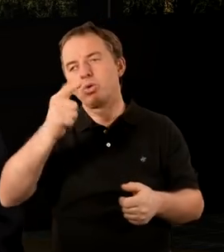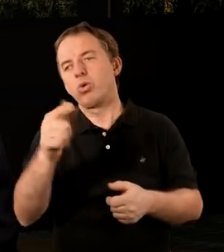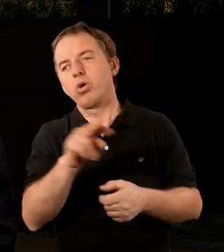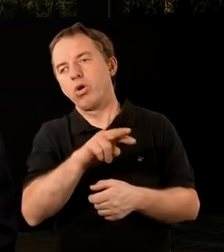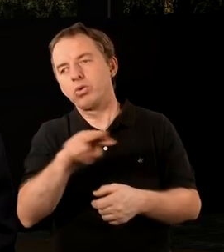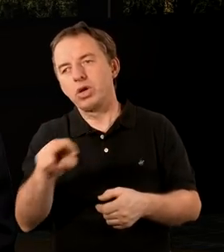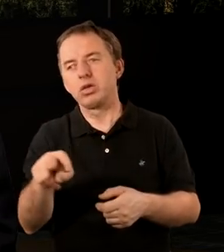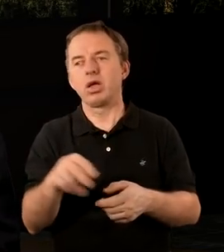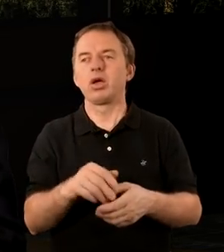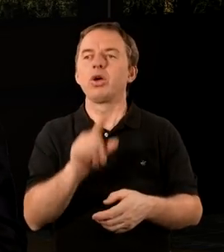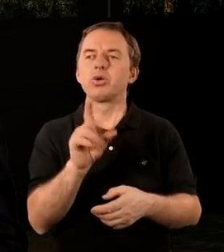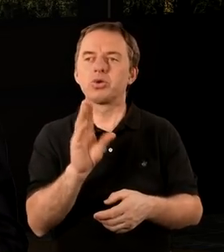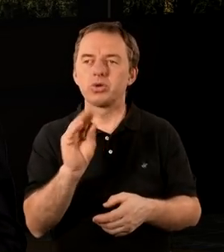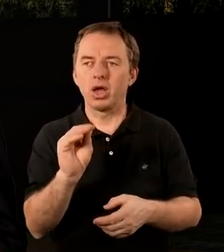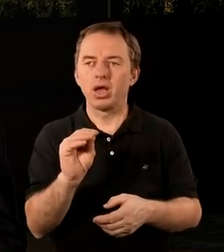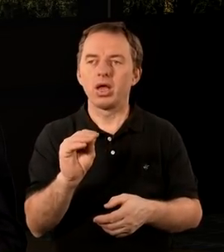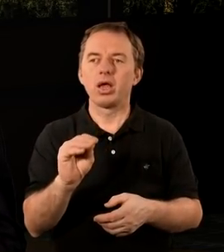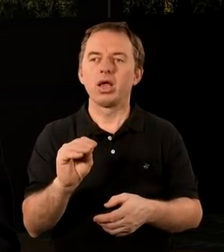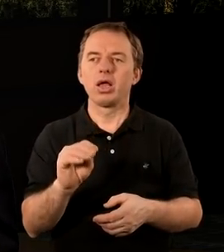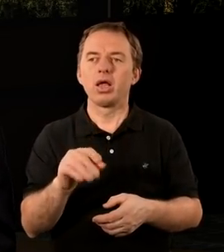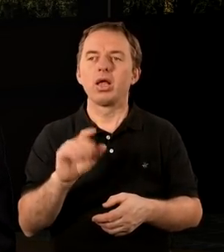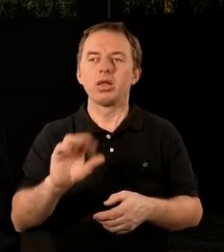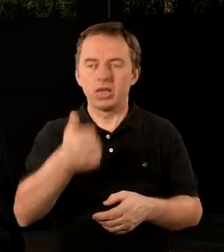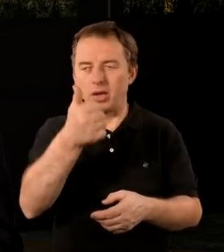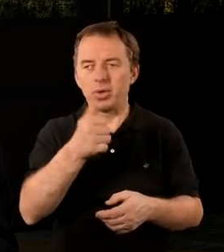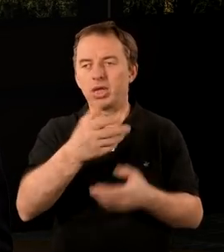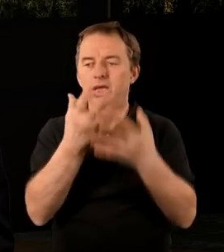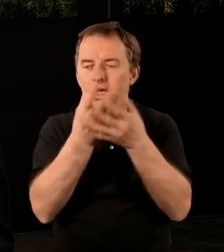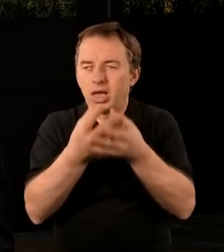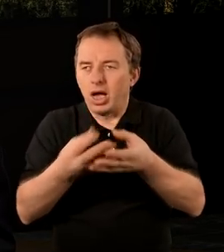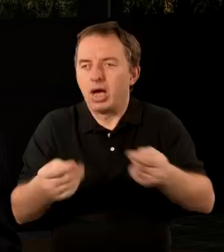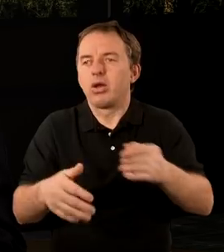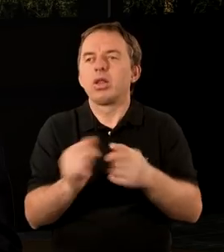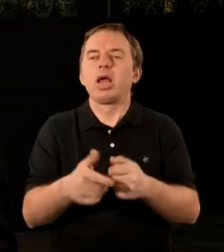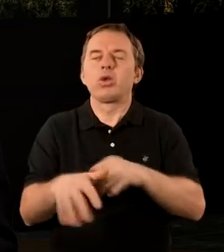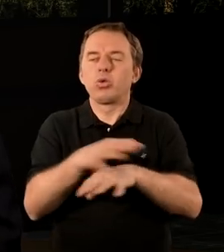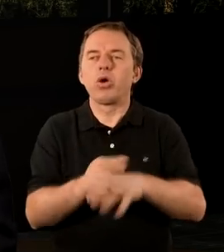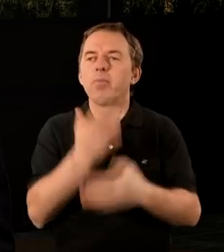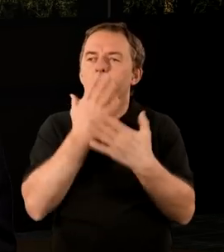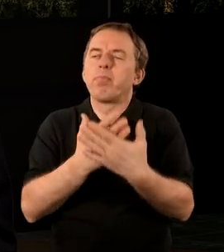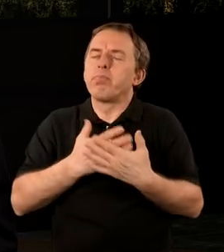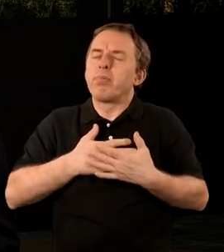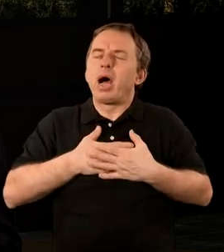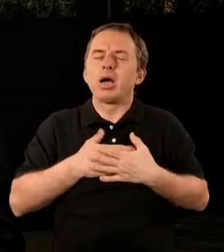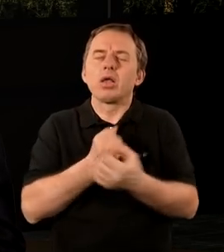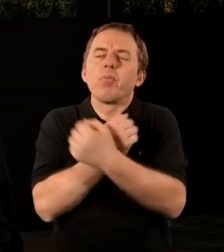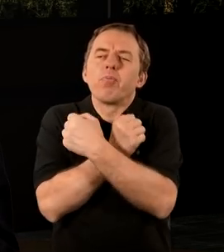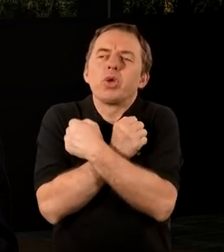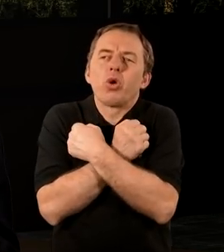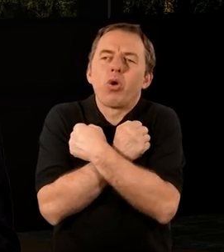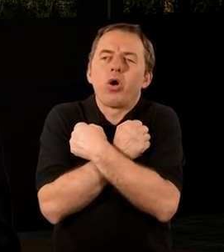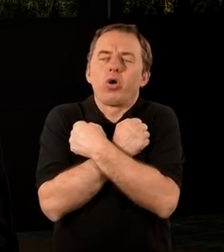drugorzędnymi, że zanikł ten pierwotny duch, tej pasji, tej takiej